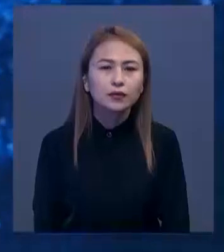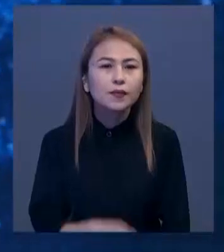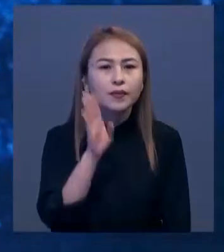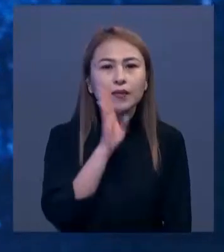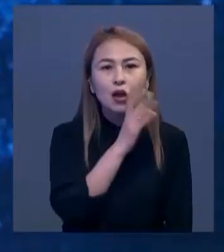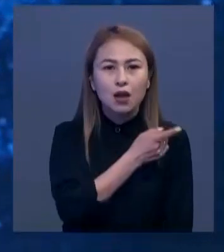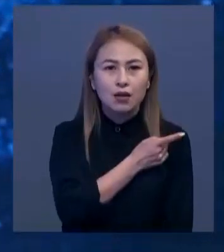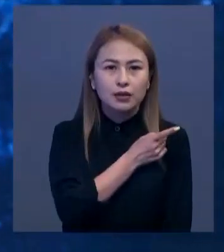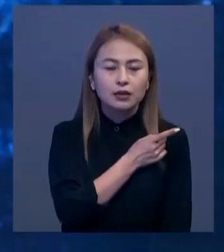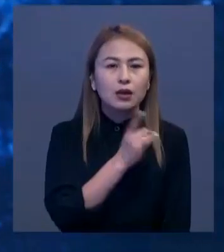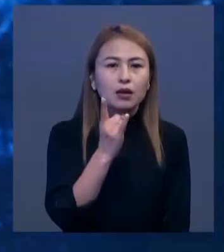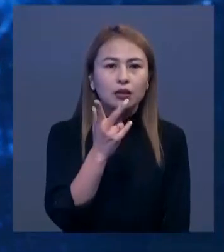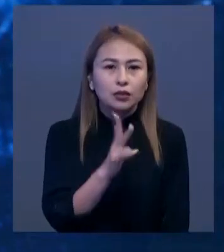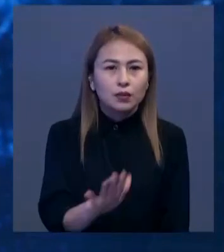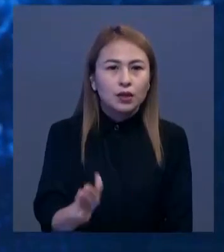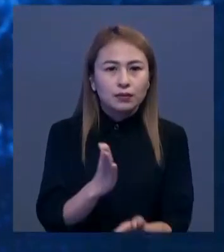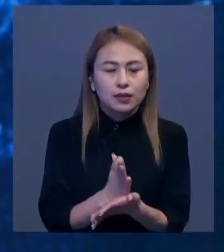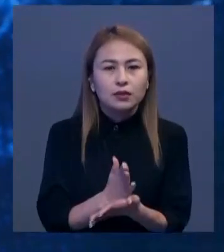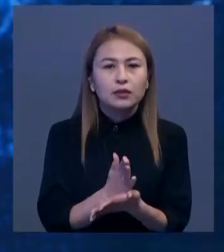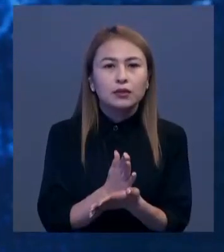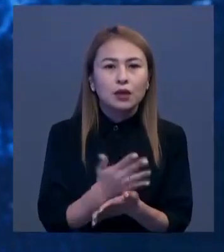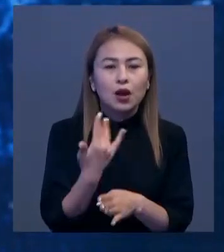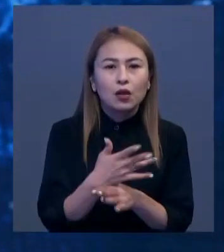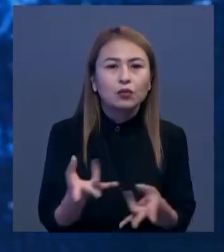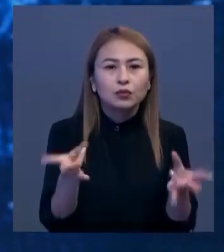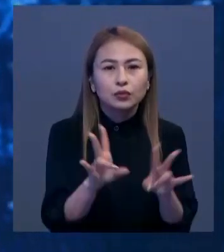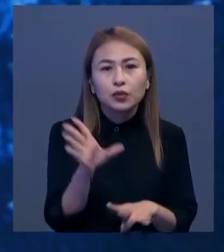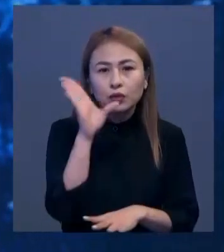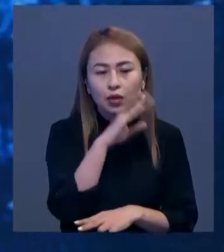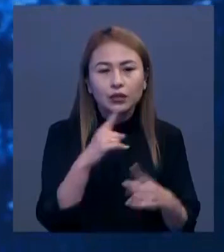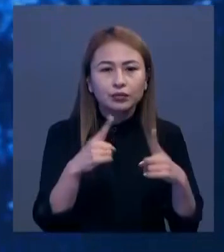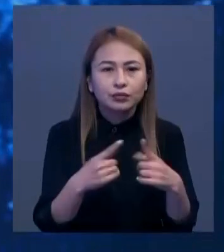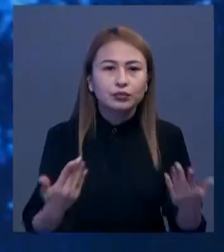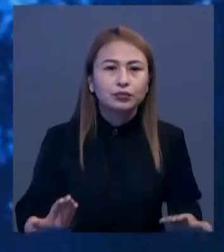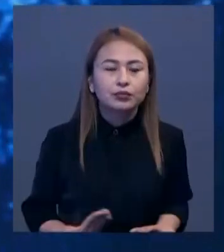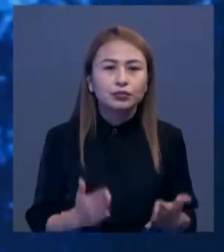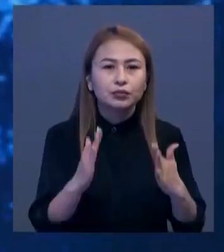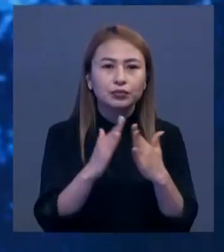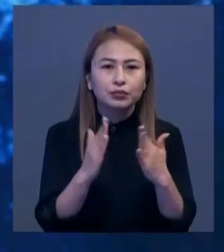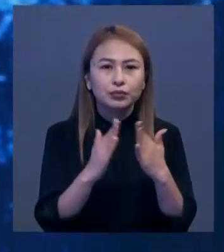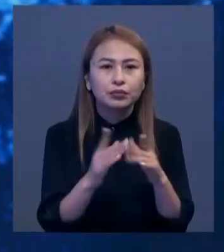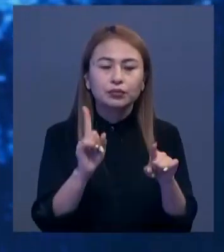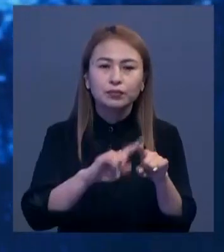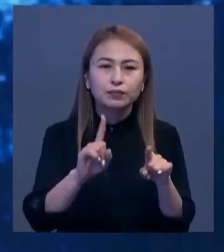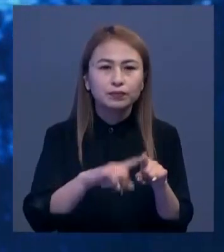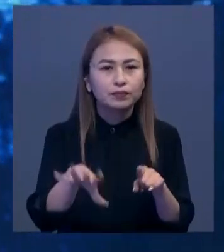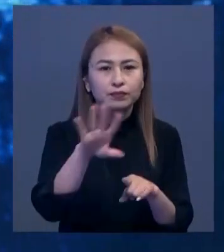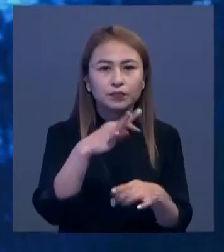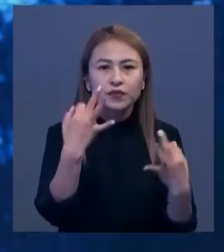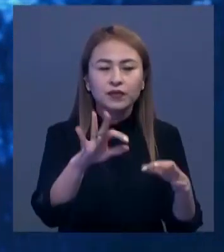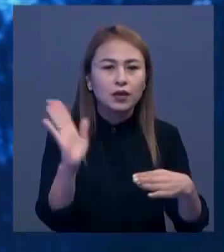Жалғыз басты үш балас, жалғыз бастана үш балас мен талада қалуы мүмкін. Жалдап тұрып жатқан пәтерін үй өсе тез арада